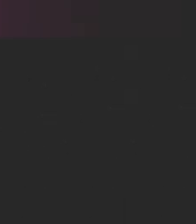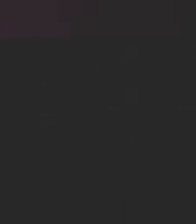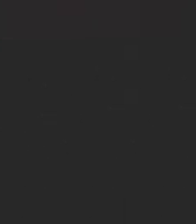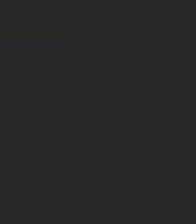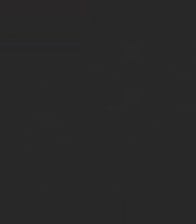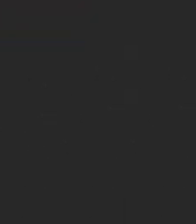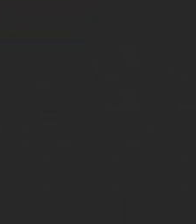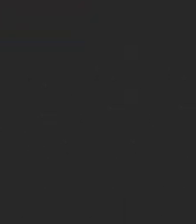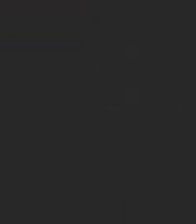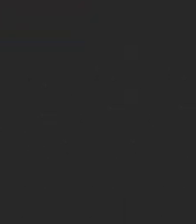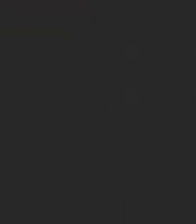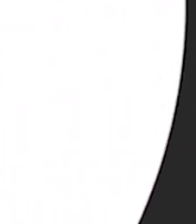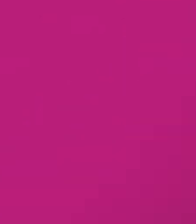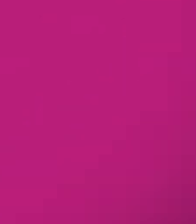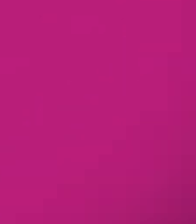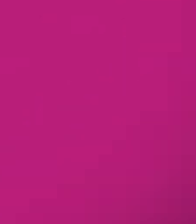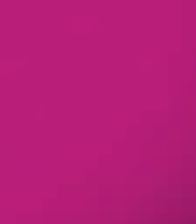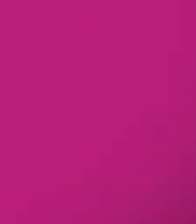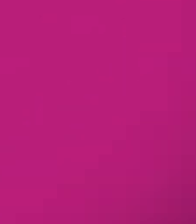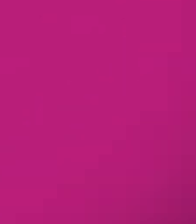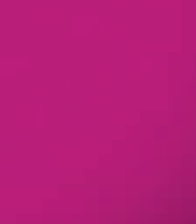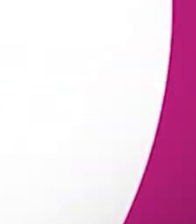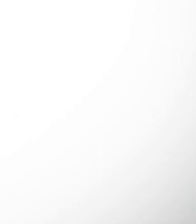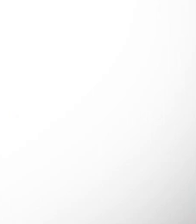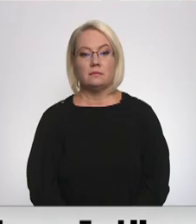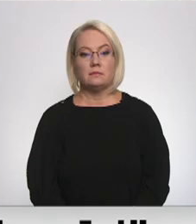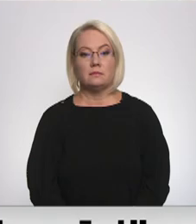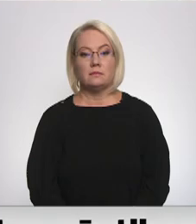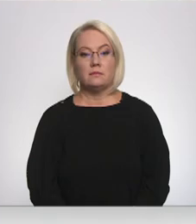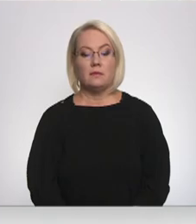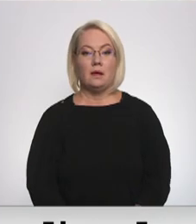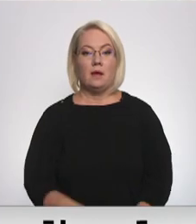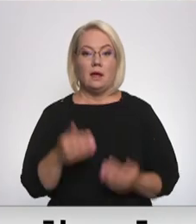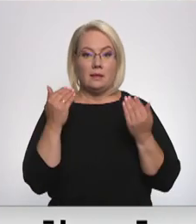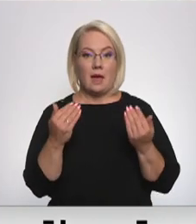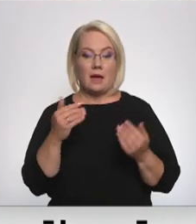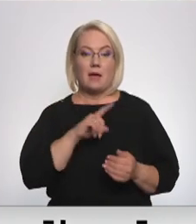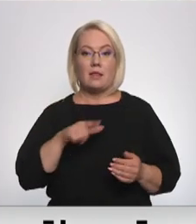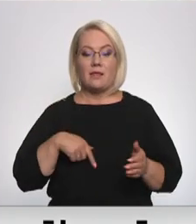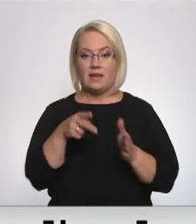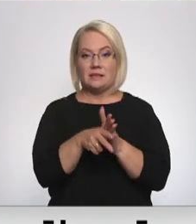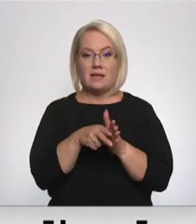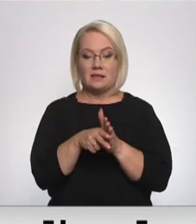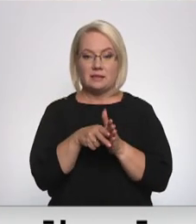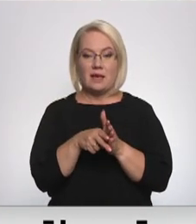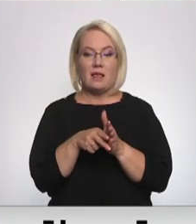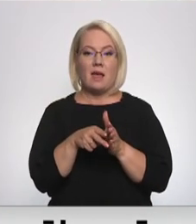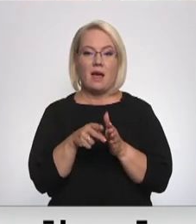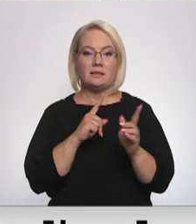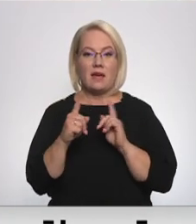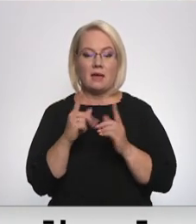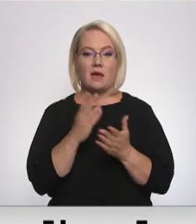Re! Viss ēters ir te! No pašlaika Latvijas dzelzceļa satiks mēsošajiem